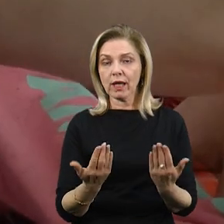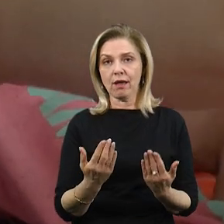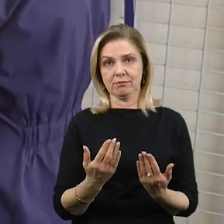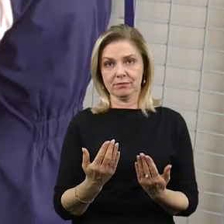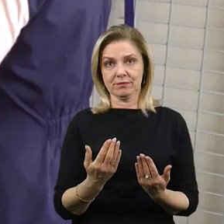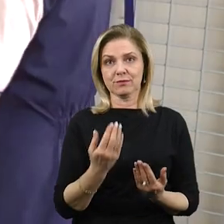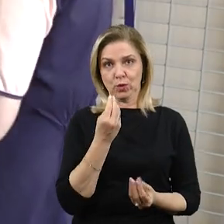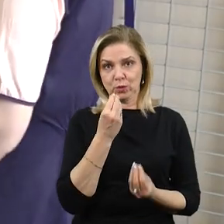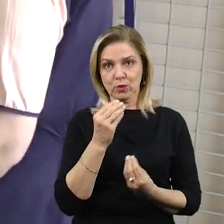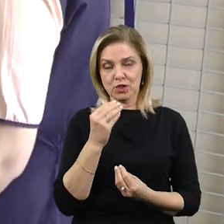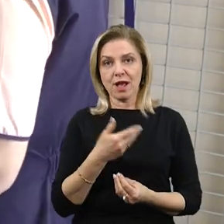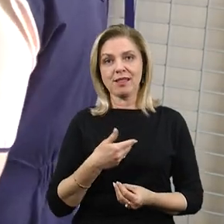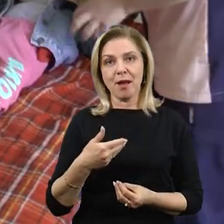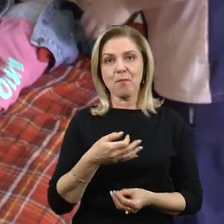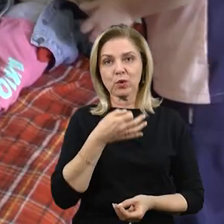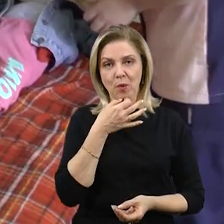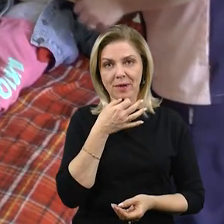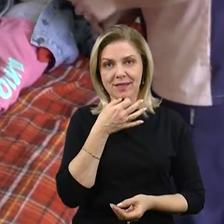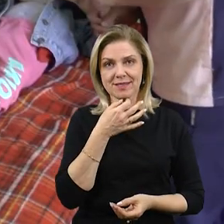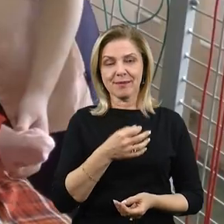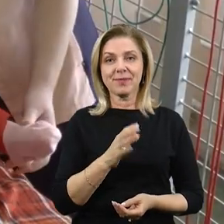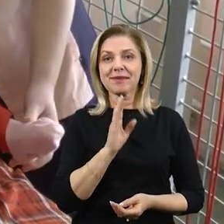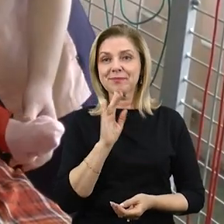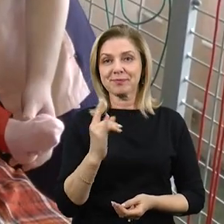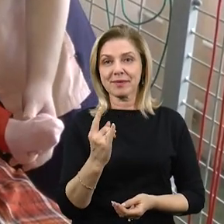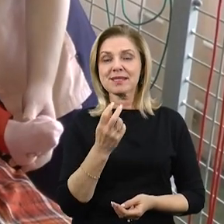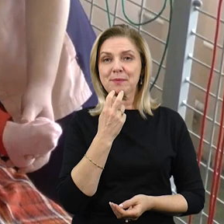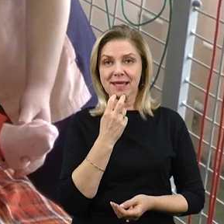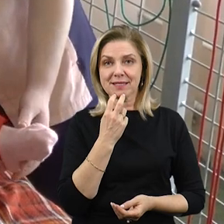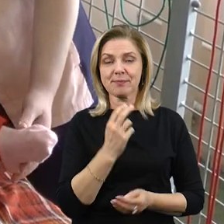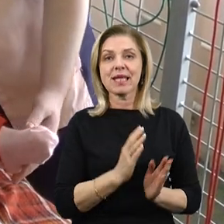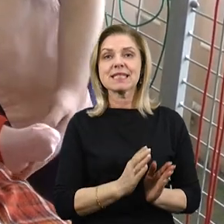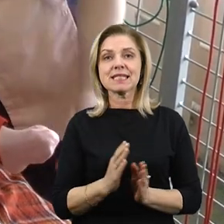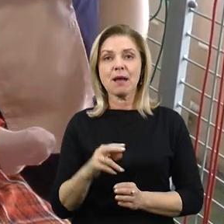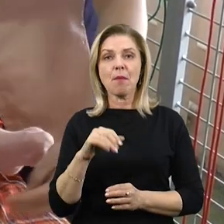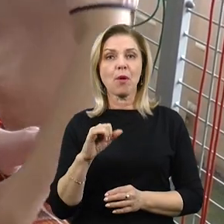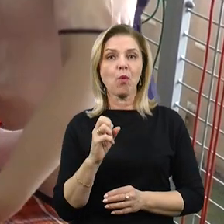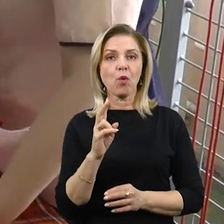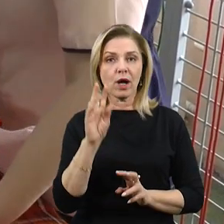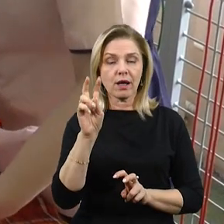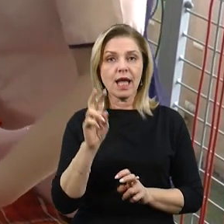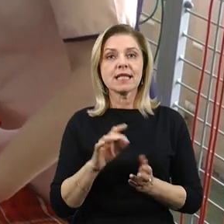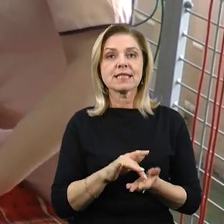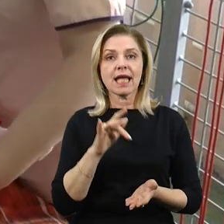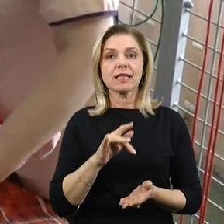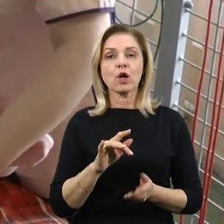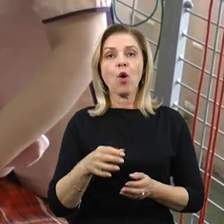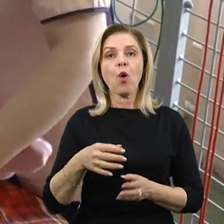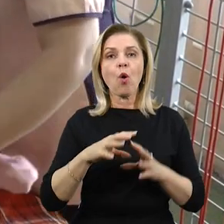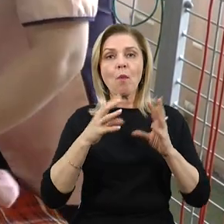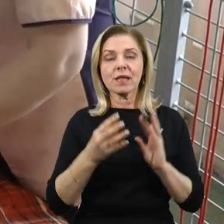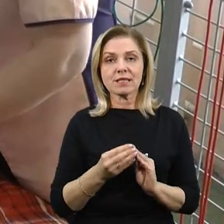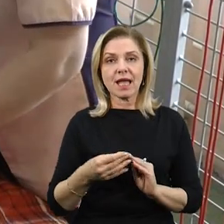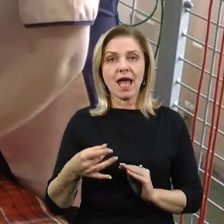Нам подобається, вона сміється. Систему ПАВУК – центр комплексної реабілітації для дітей з інвалідністю